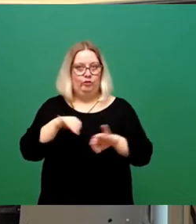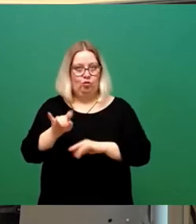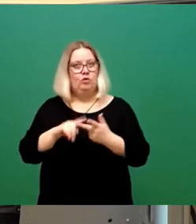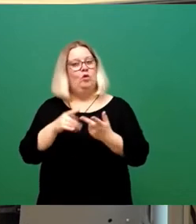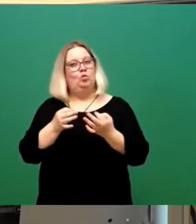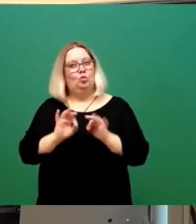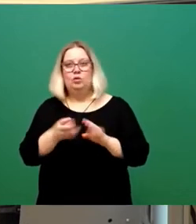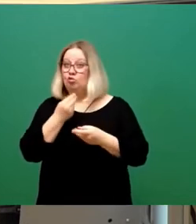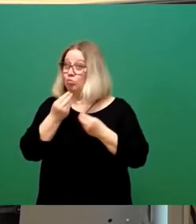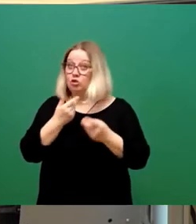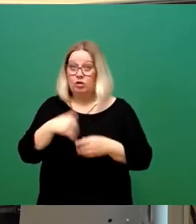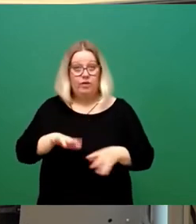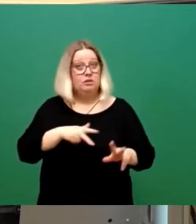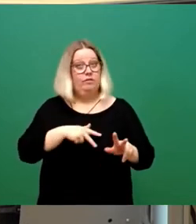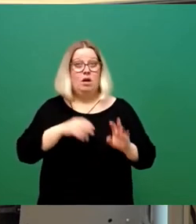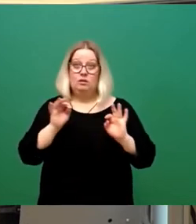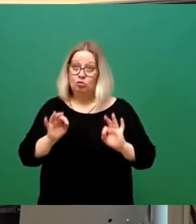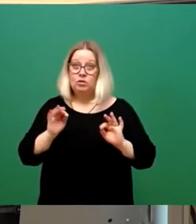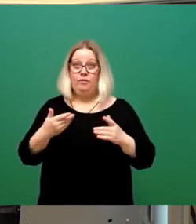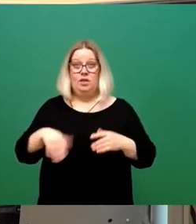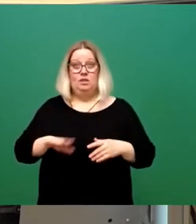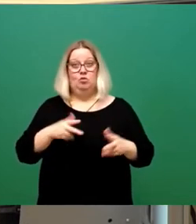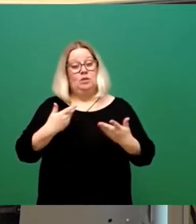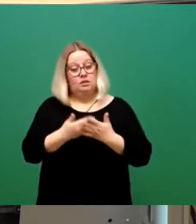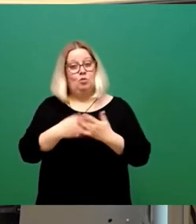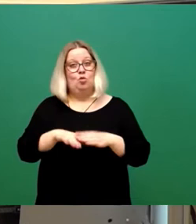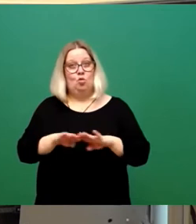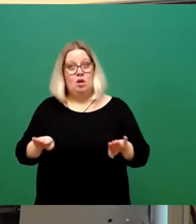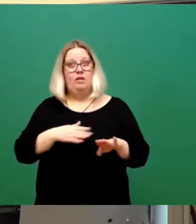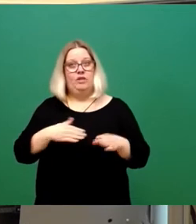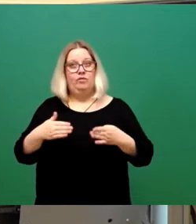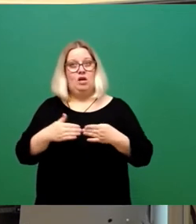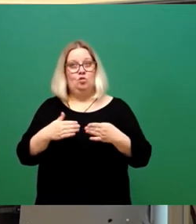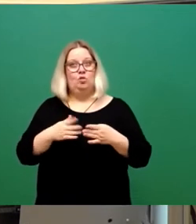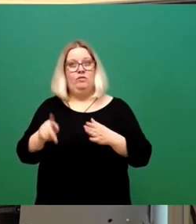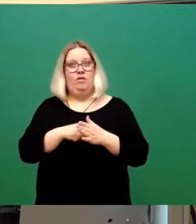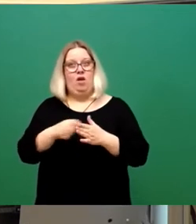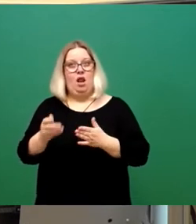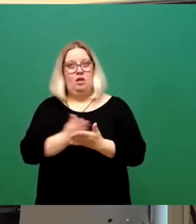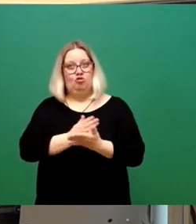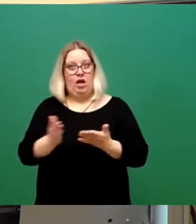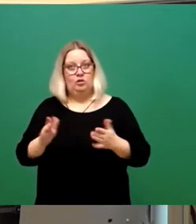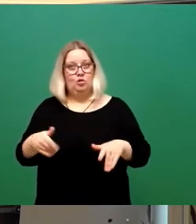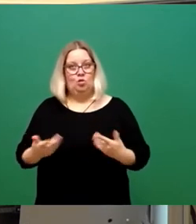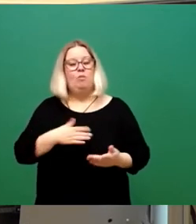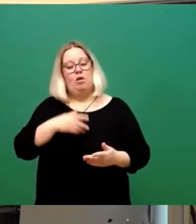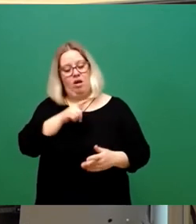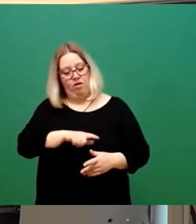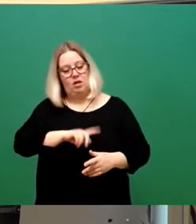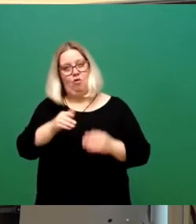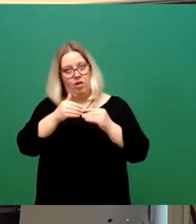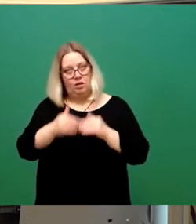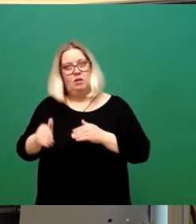Gespräche, das waren gute Gespräche und auf dieser Grundlage sind wir als Fraktion zu einer Wahlentscheidung gekommen. Und das erwarte ich auch, wenn ich hier eine